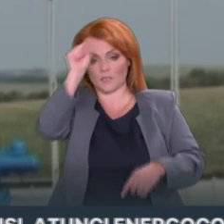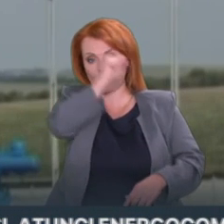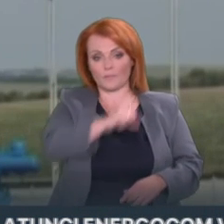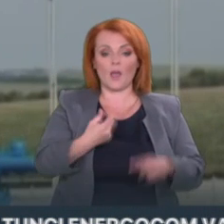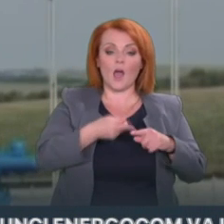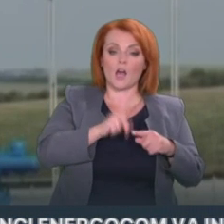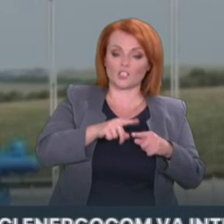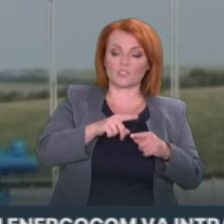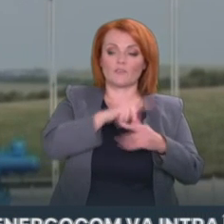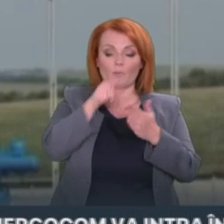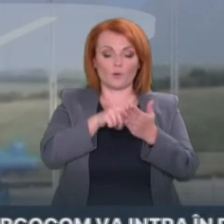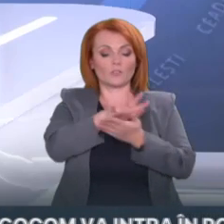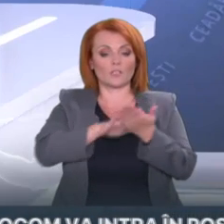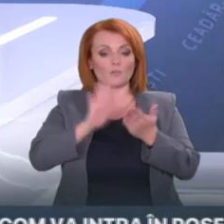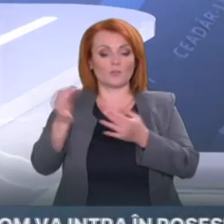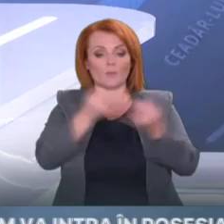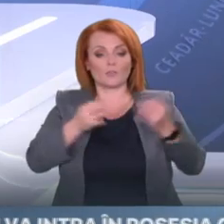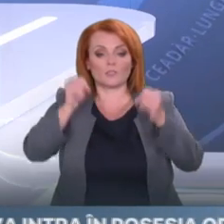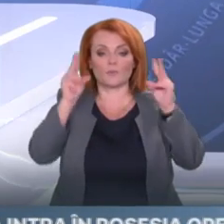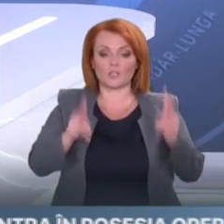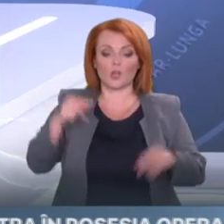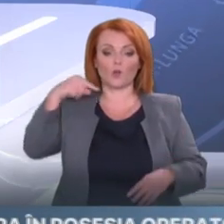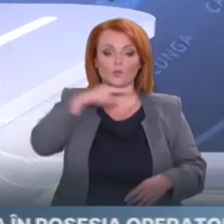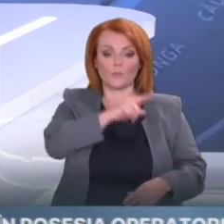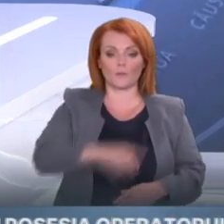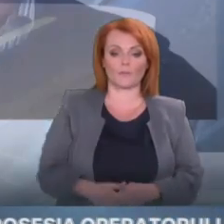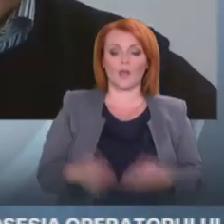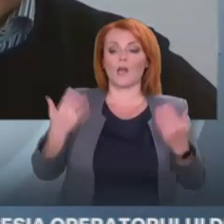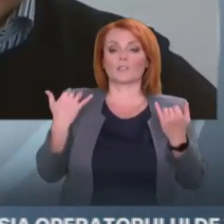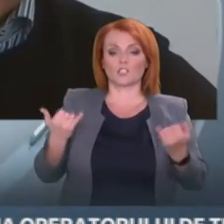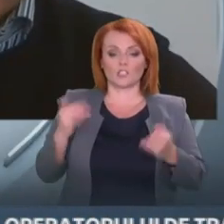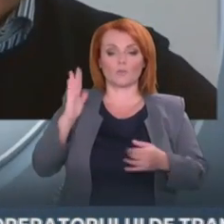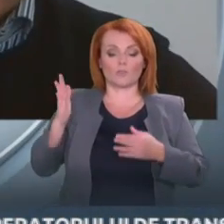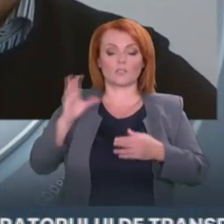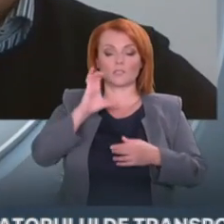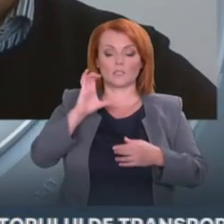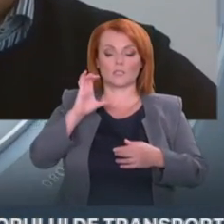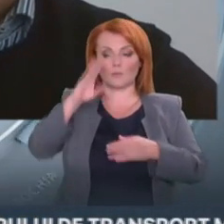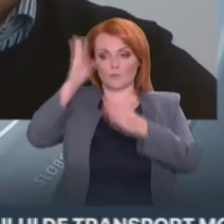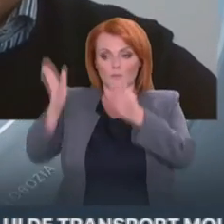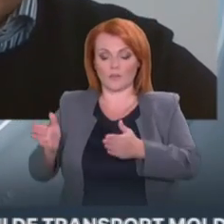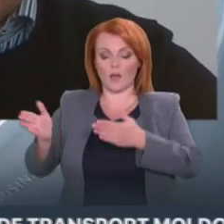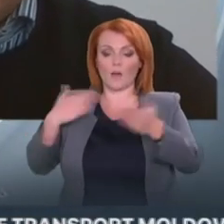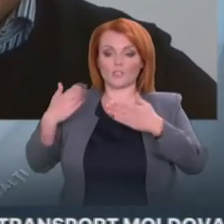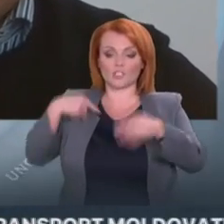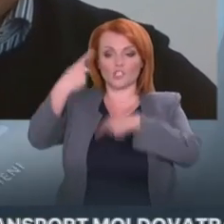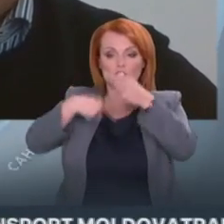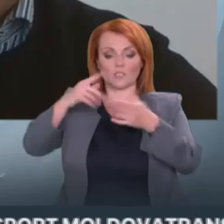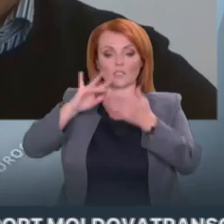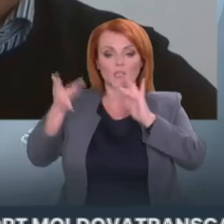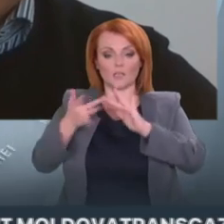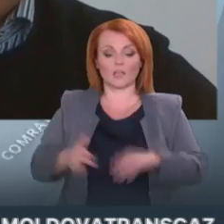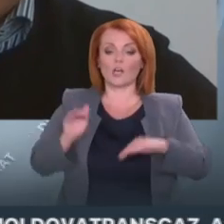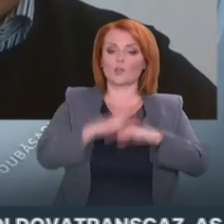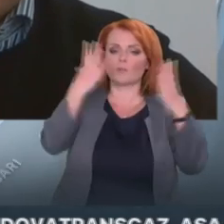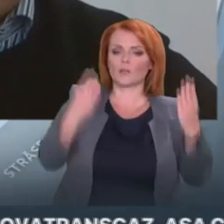continuare cu domnul Viorel Gârbu, expert economic, care este în legătură online cu noi. Domnul Gârbu, bună ziua! Bună ziua! Cum